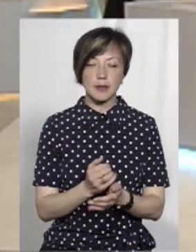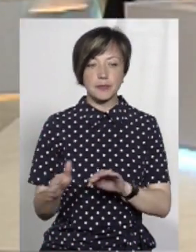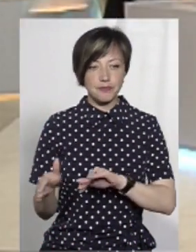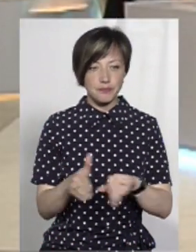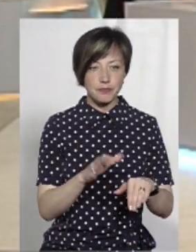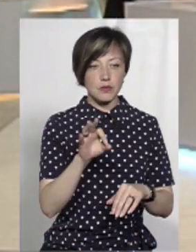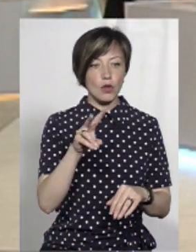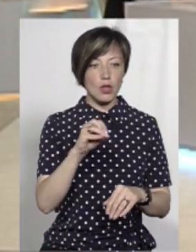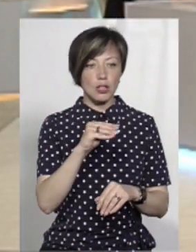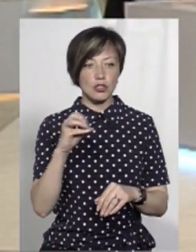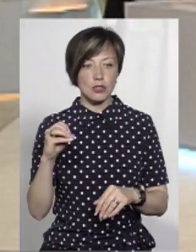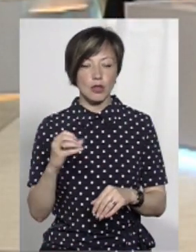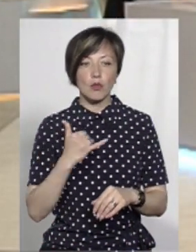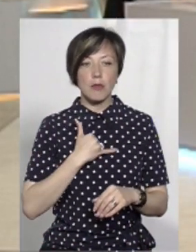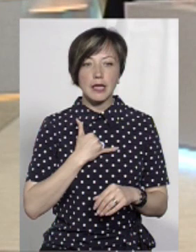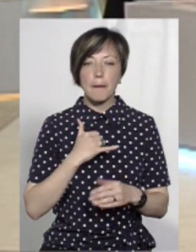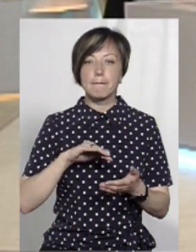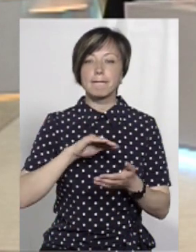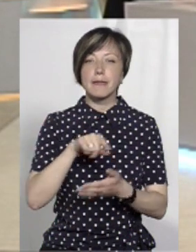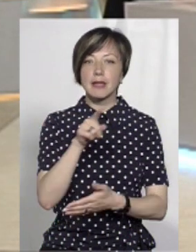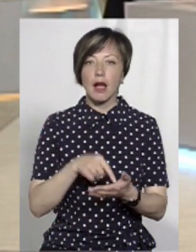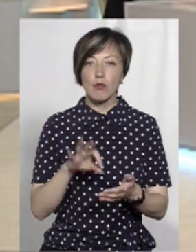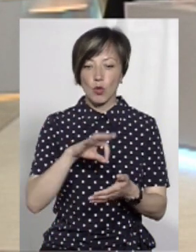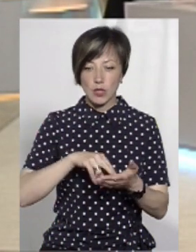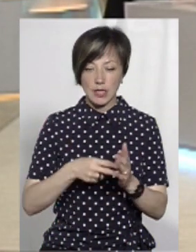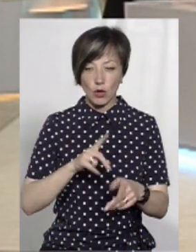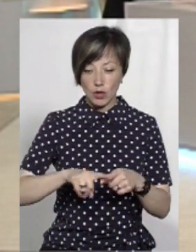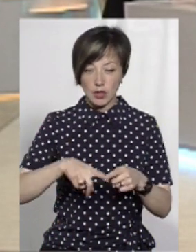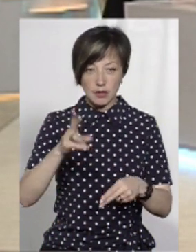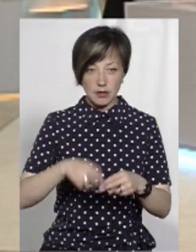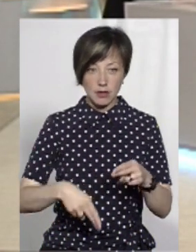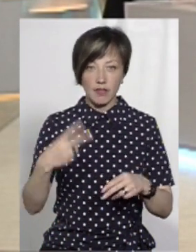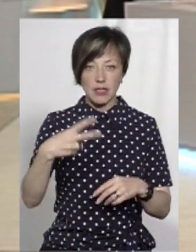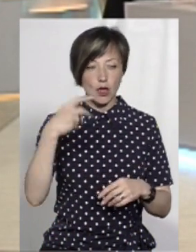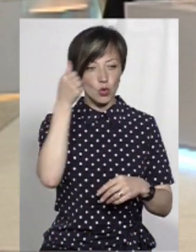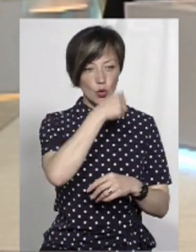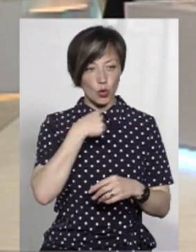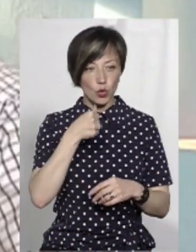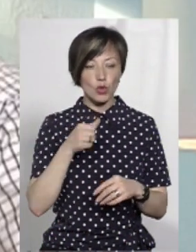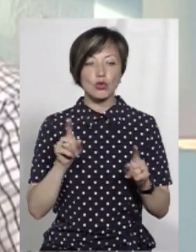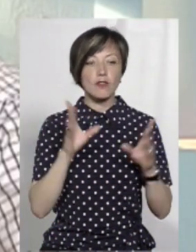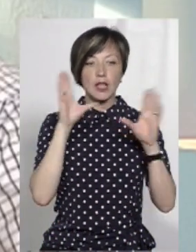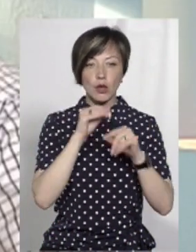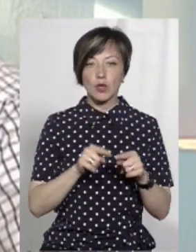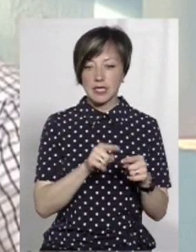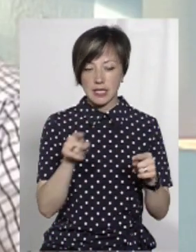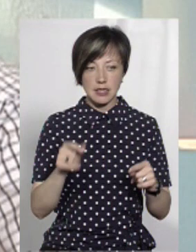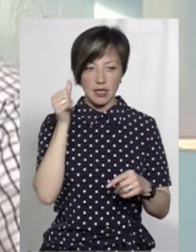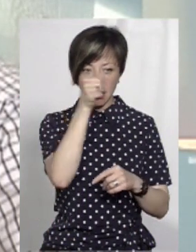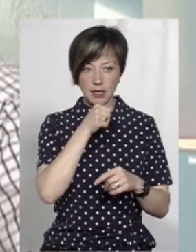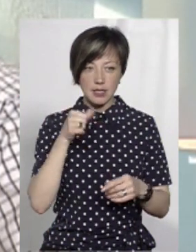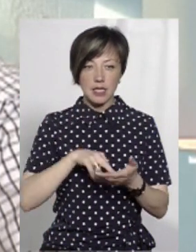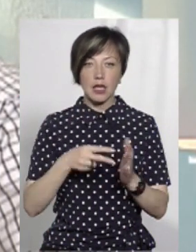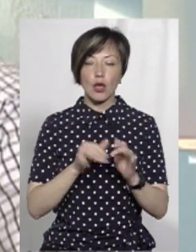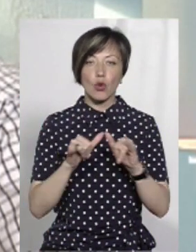Дякую. Олеже, прошу вас. А у мене питання по стратегії. Оскільки здобігає кінця стратегія до 2020 року. От що вдалося за цей рік в